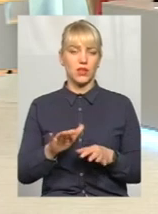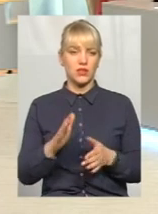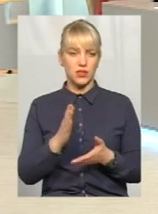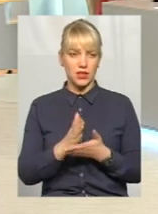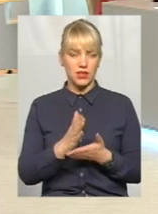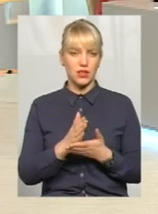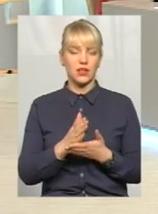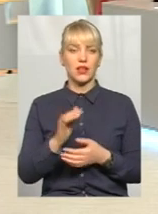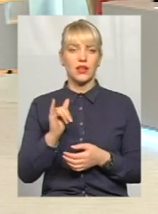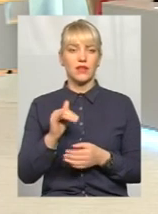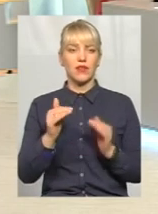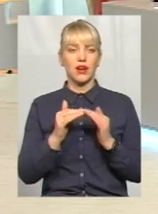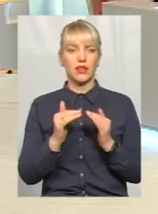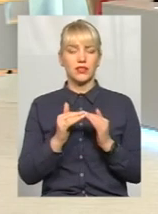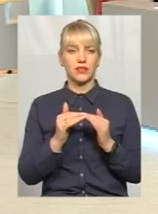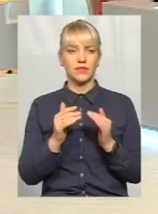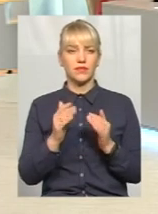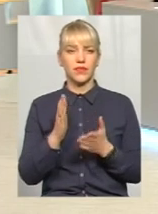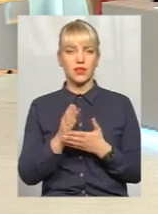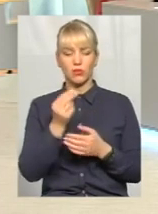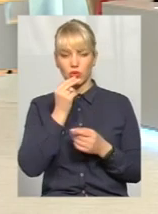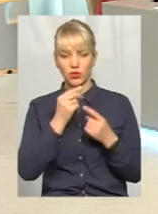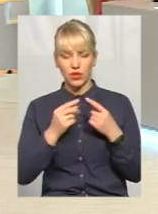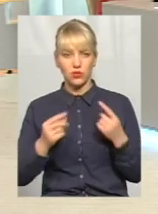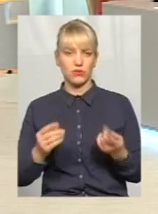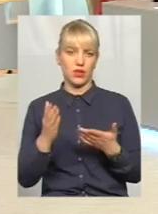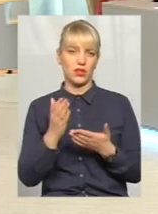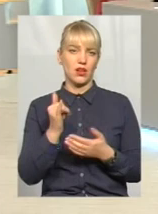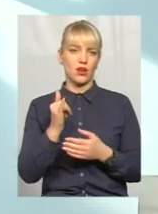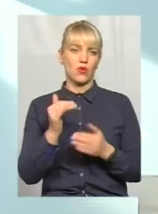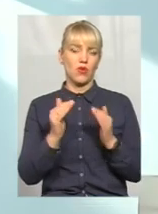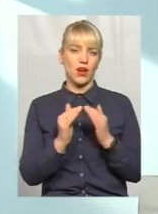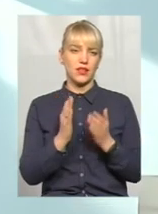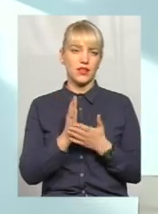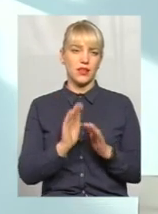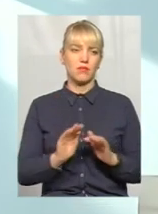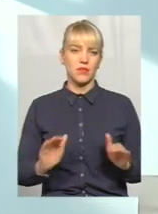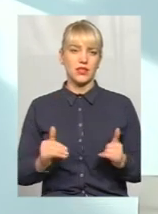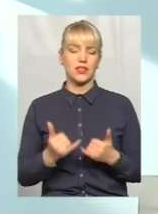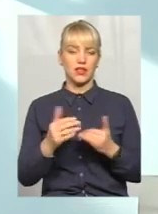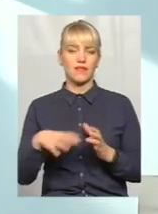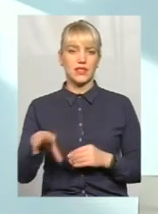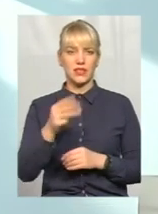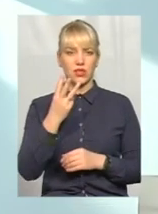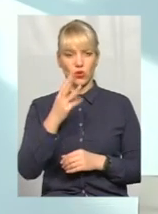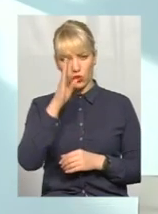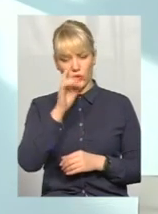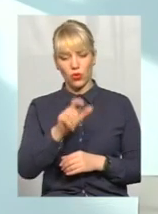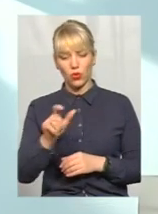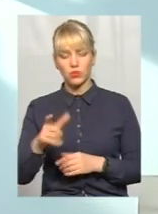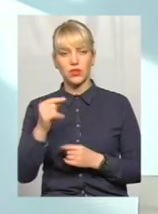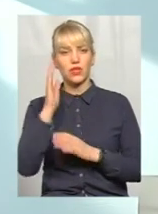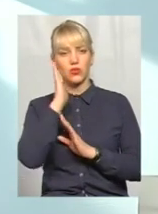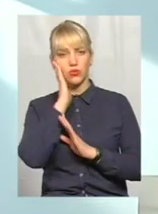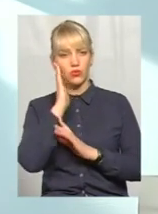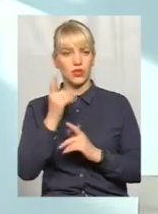говорити. В хаті є продукти харчування, в хаті є місце для всіх трьох хлопчиків, там де вони ночували, в них є